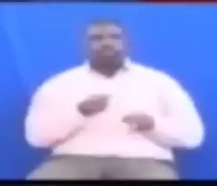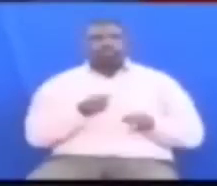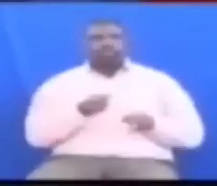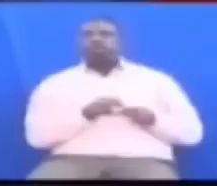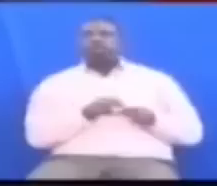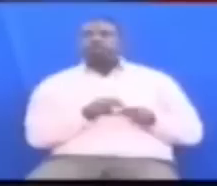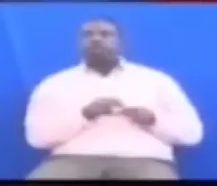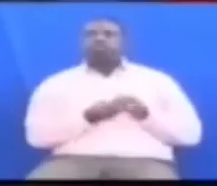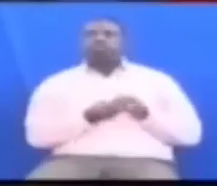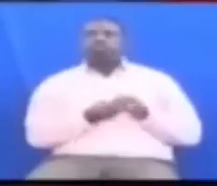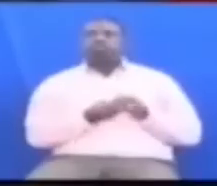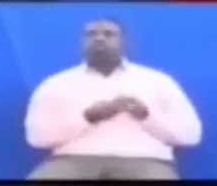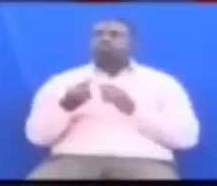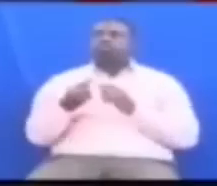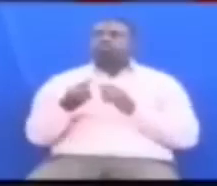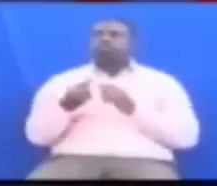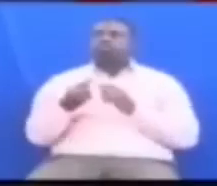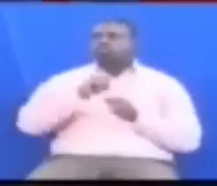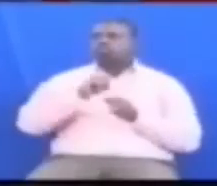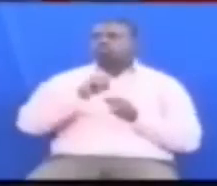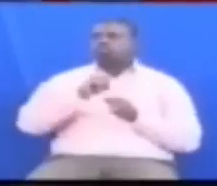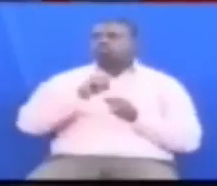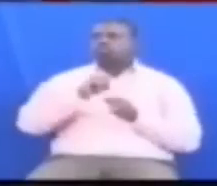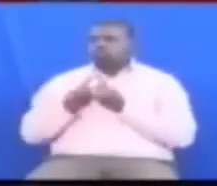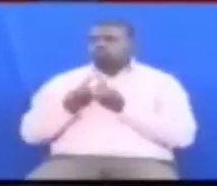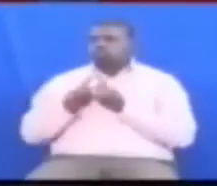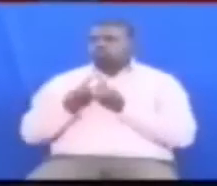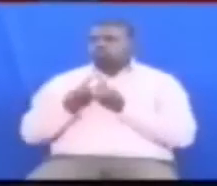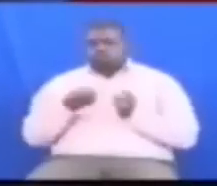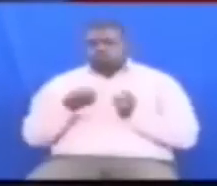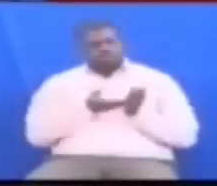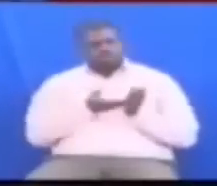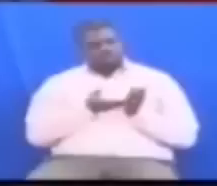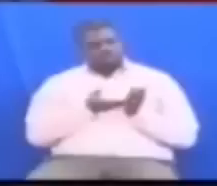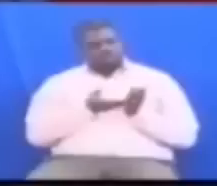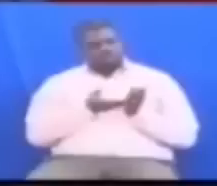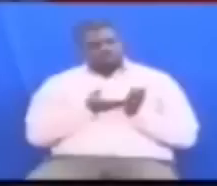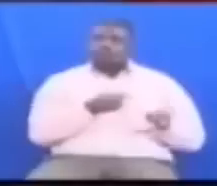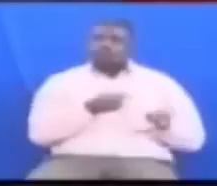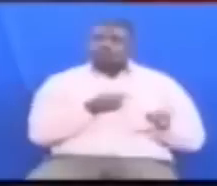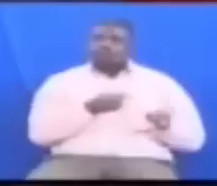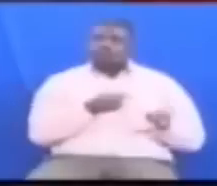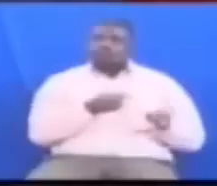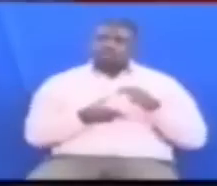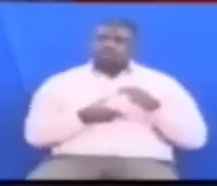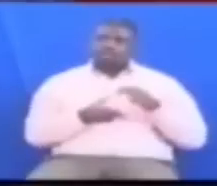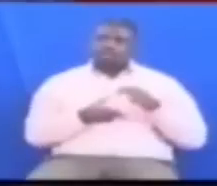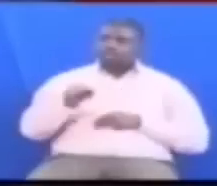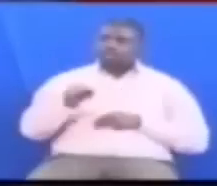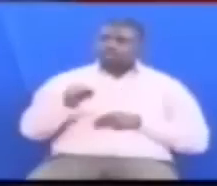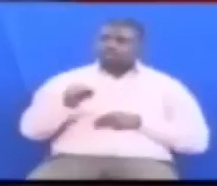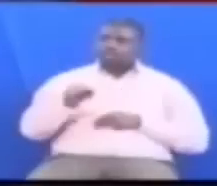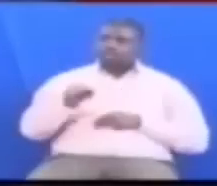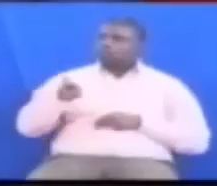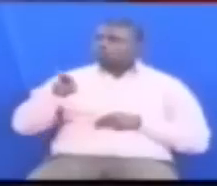wagombea kutoka upinzani Na mazumimza haya mweshimua mwekiti tunawushaidi sana Kwa mfano pale kata anangurue Kuna